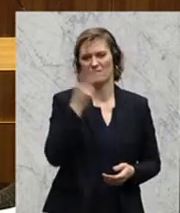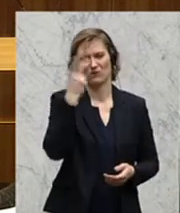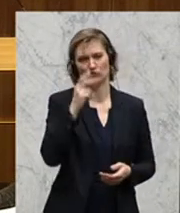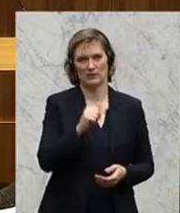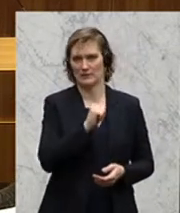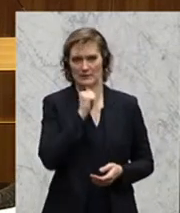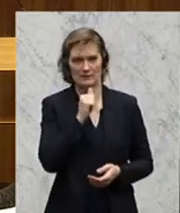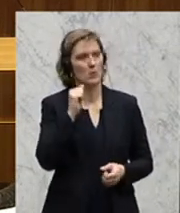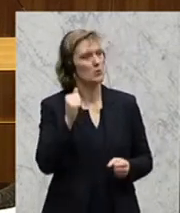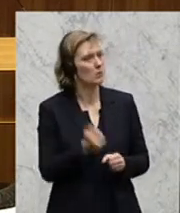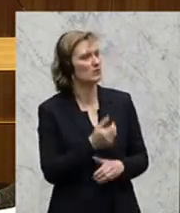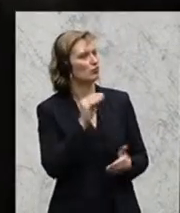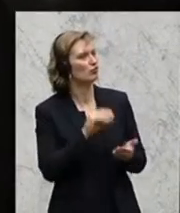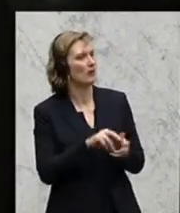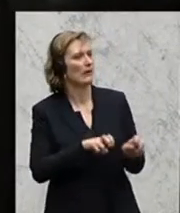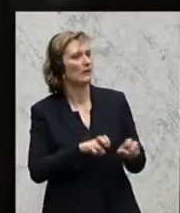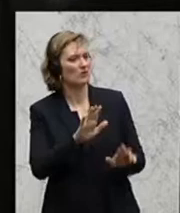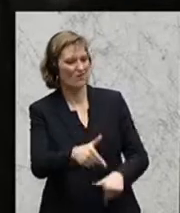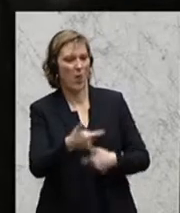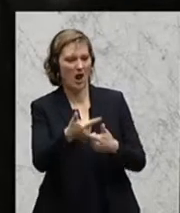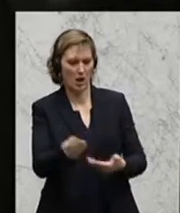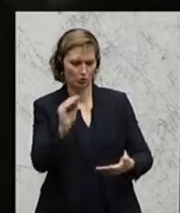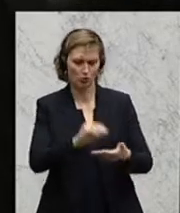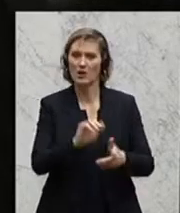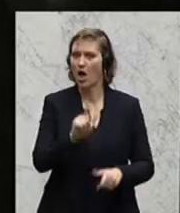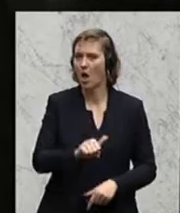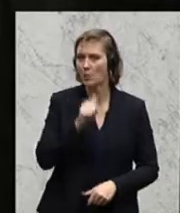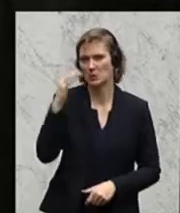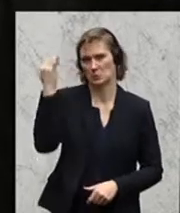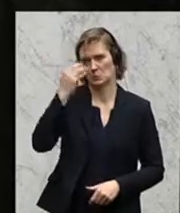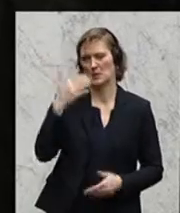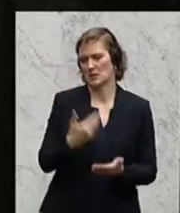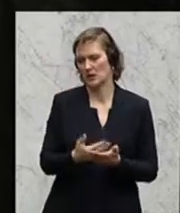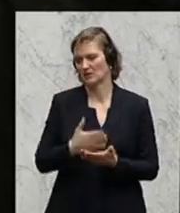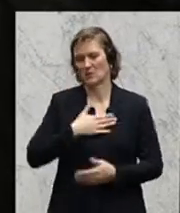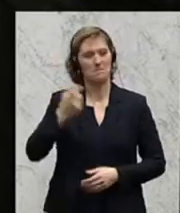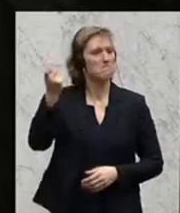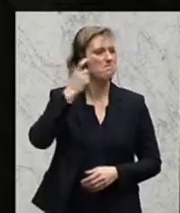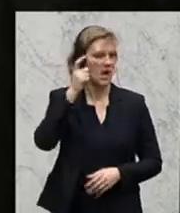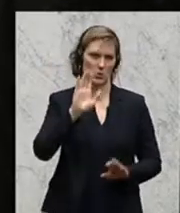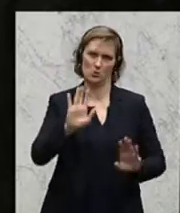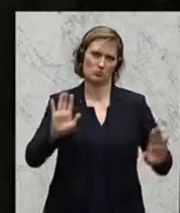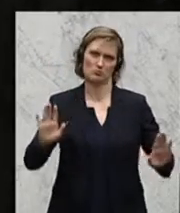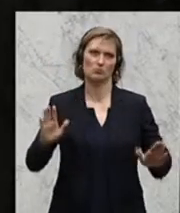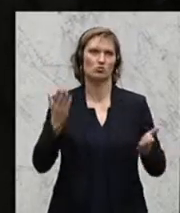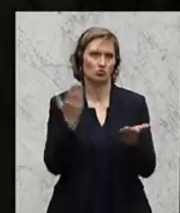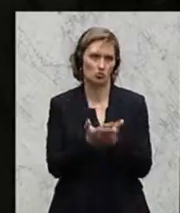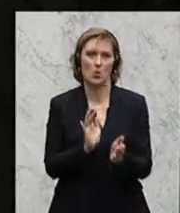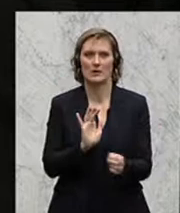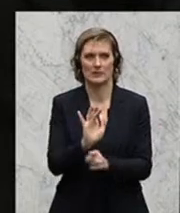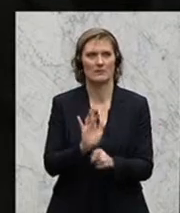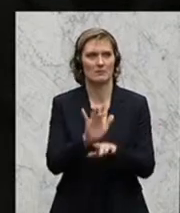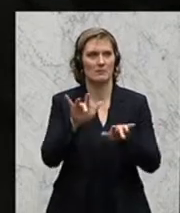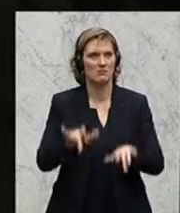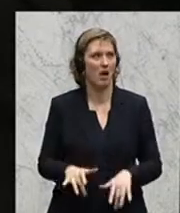nach wie vor in der Regierungsvorlage, auch im Abänderungsantrag nicht vorgesehen und deswegen unserer Meinung auch insofern zu kritisieren.